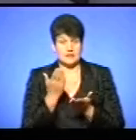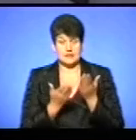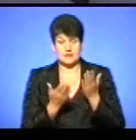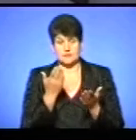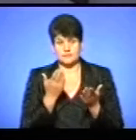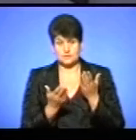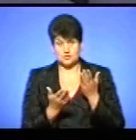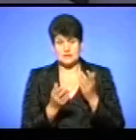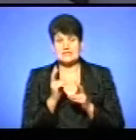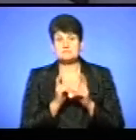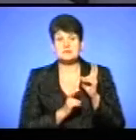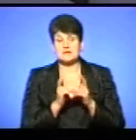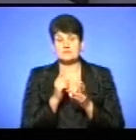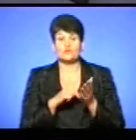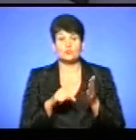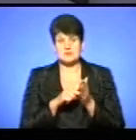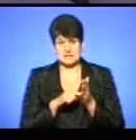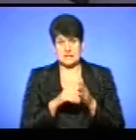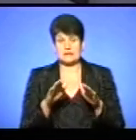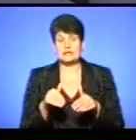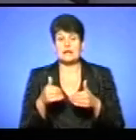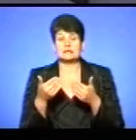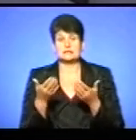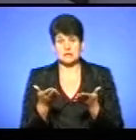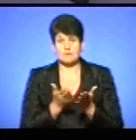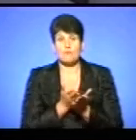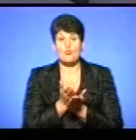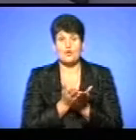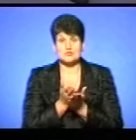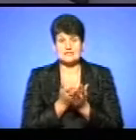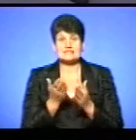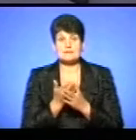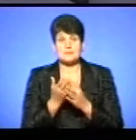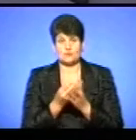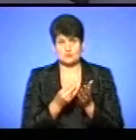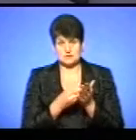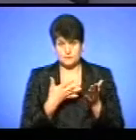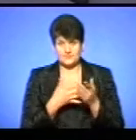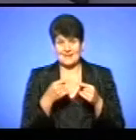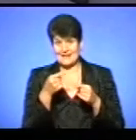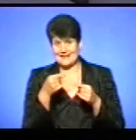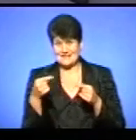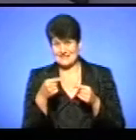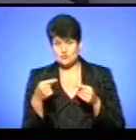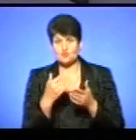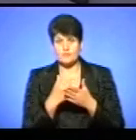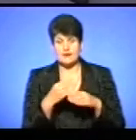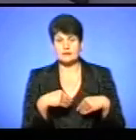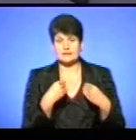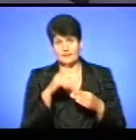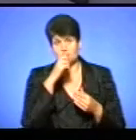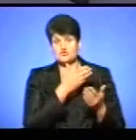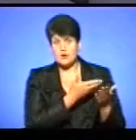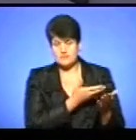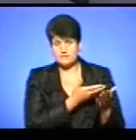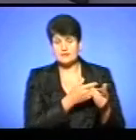-комунальне підприємство міста надає послуги за пільговим тарифом, різницю має погашати держава.